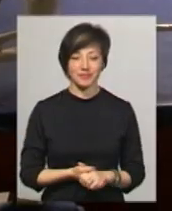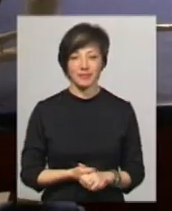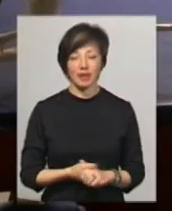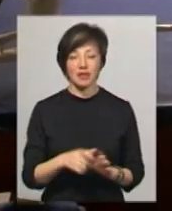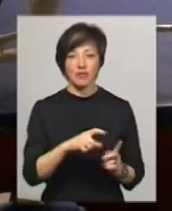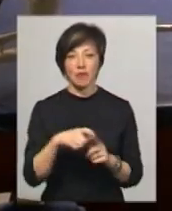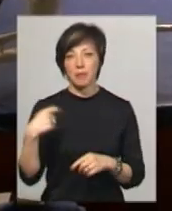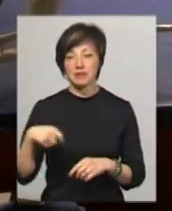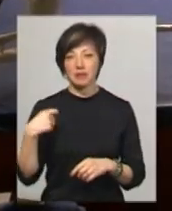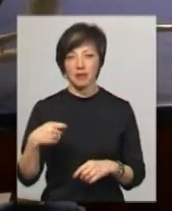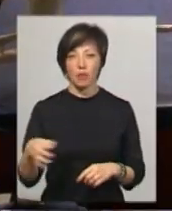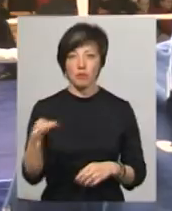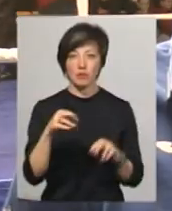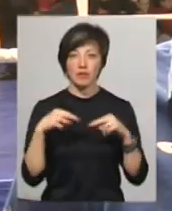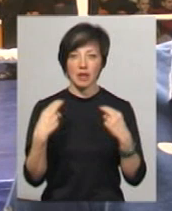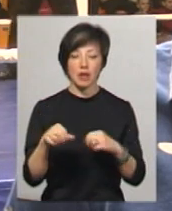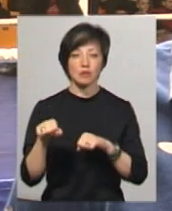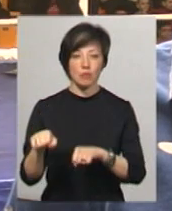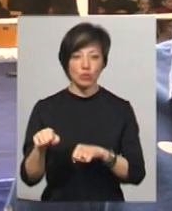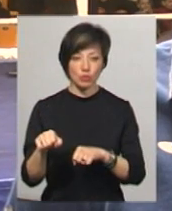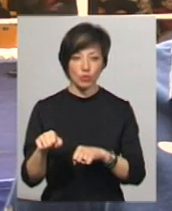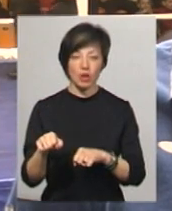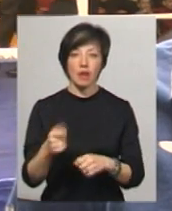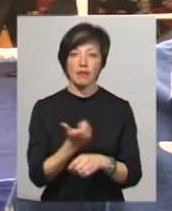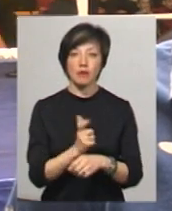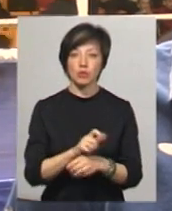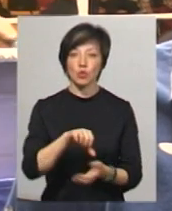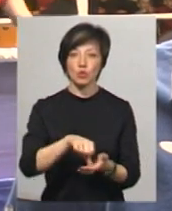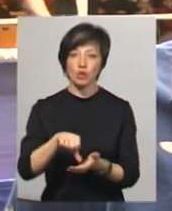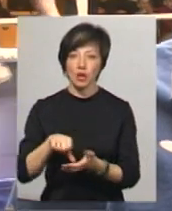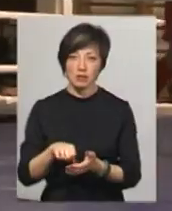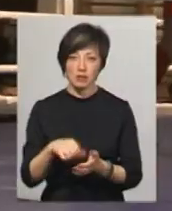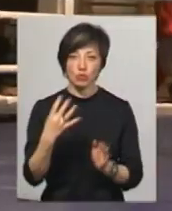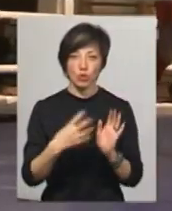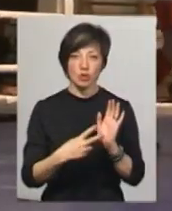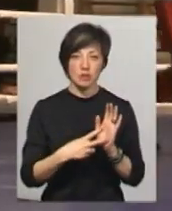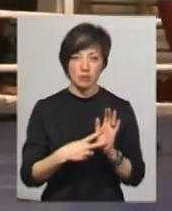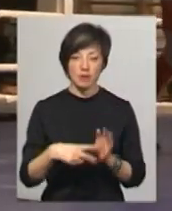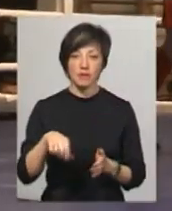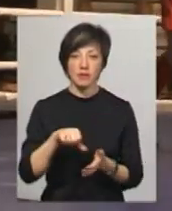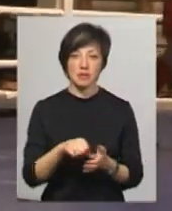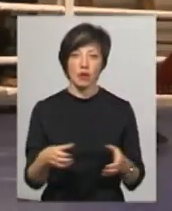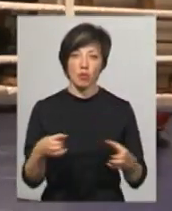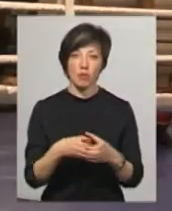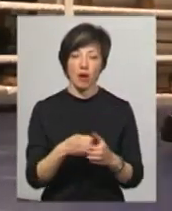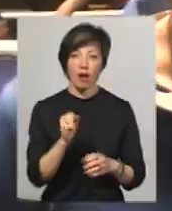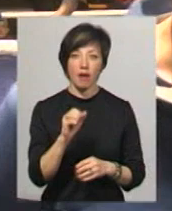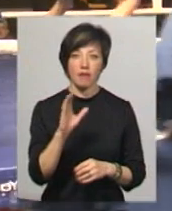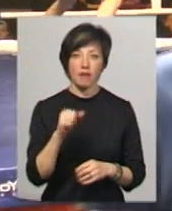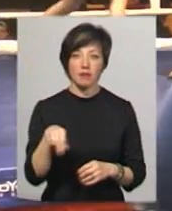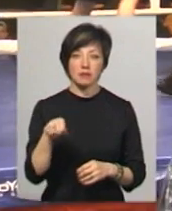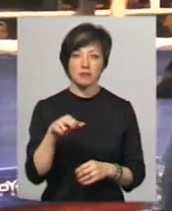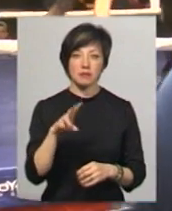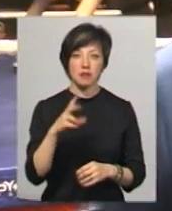президента Хмельницької обласної федерації боксу Андрія Чумакова, найбільше учасників, 47 спортсменів, виступили за команду «Авангард».